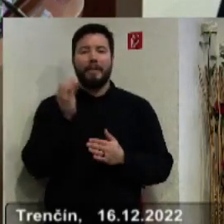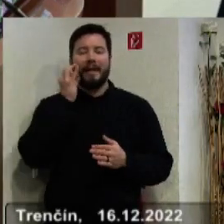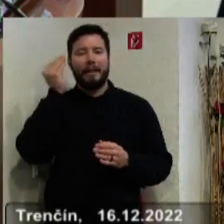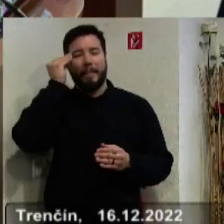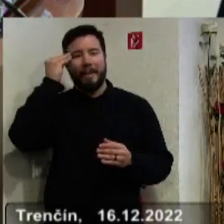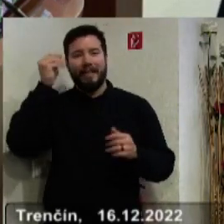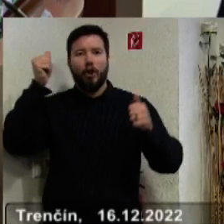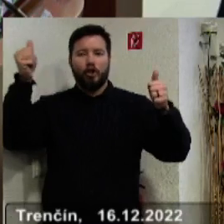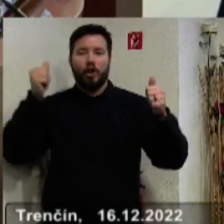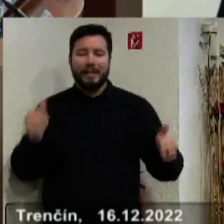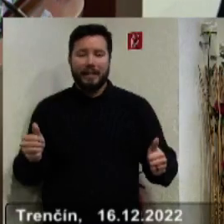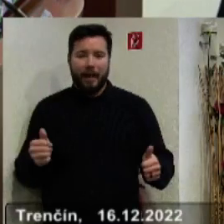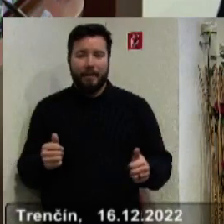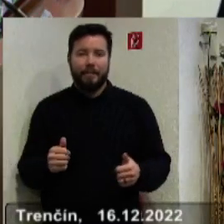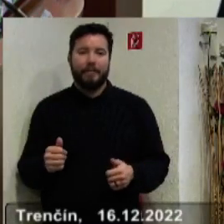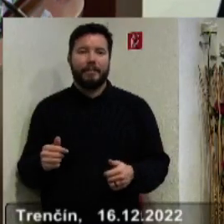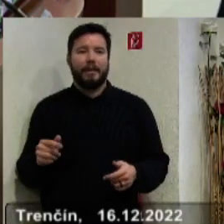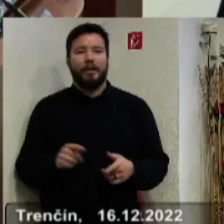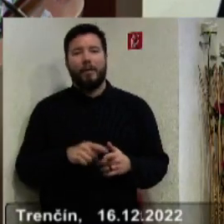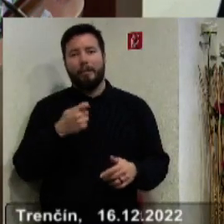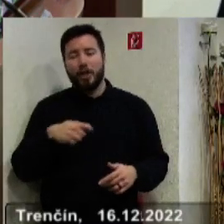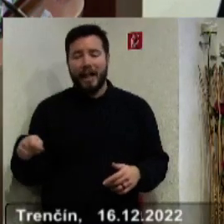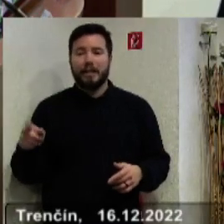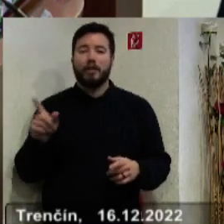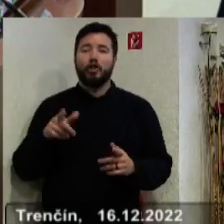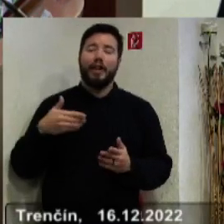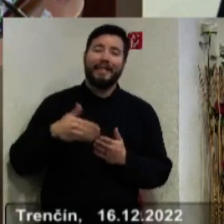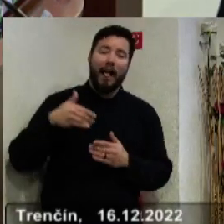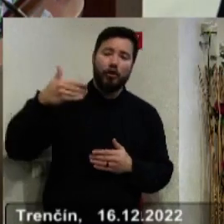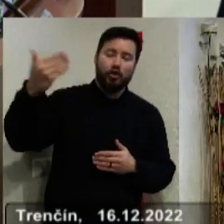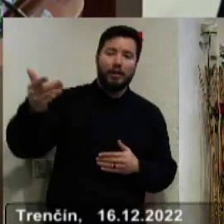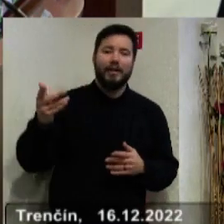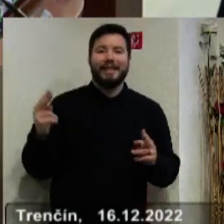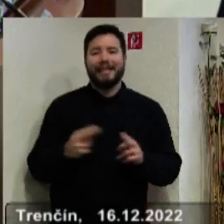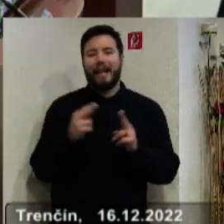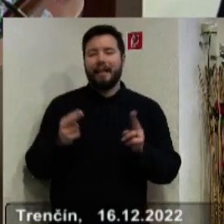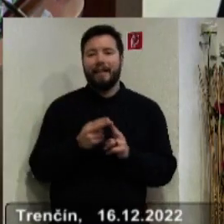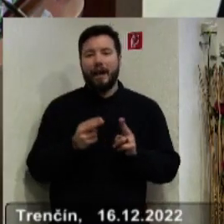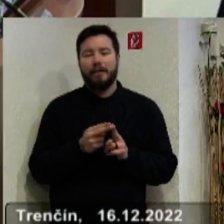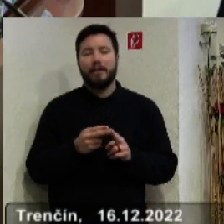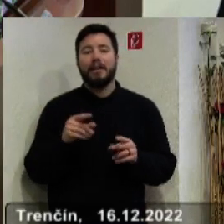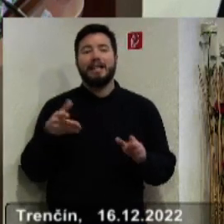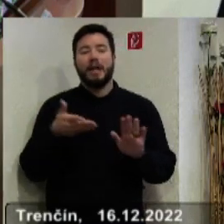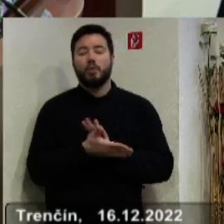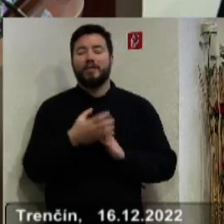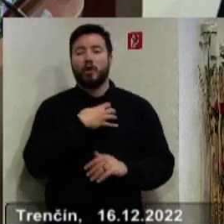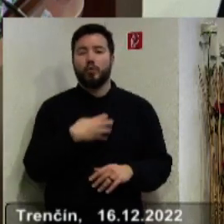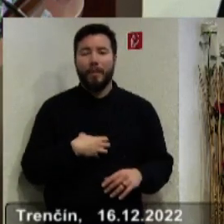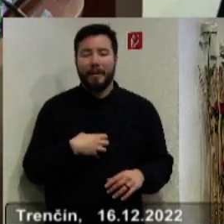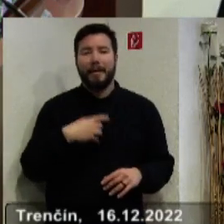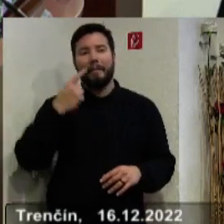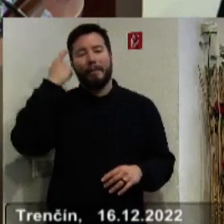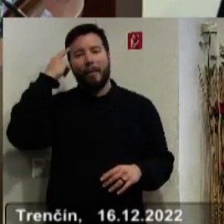doska, kde sa rád v roku možno, ako poslanci, aj tí, ktorí prídu po nás, budú stretáť vždy s predstaviteľmi župy a